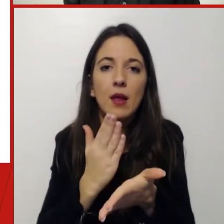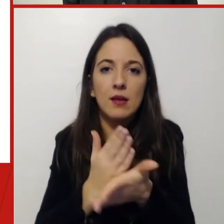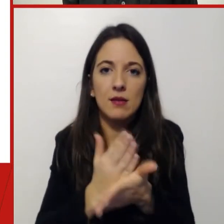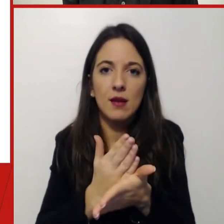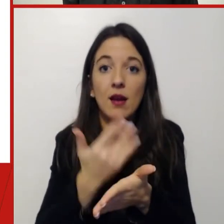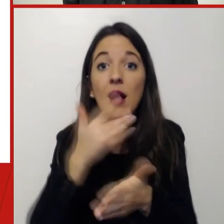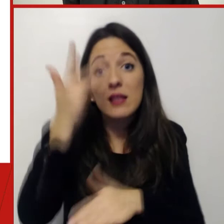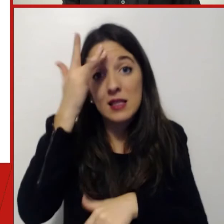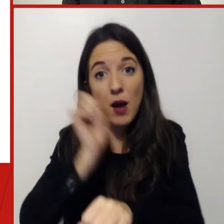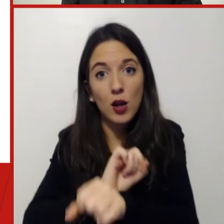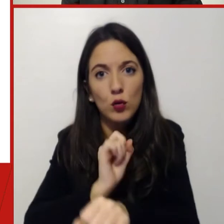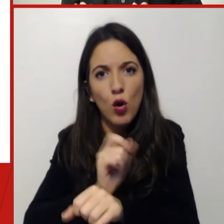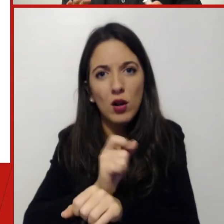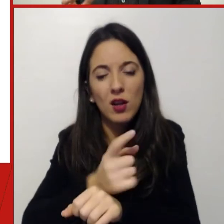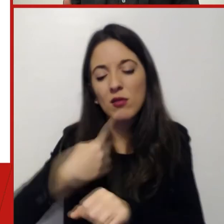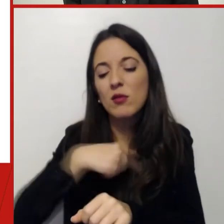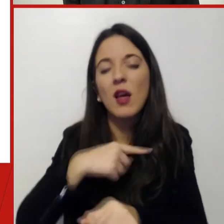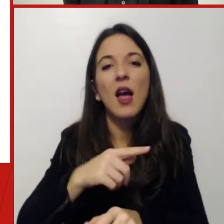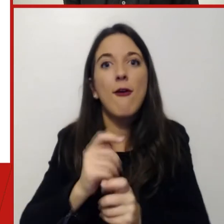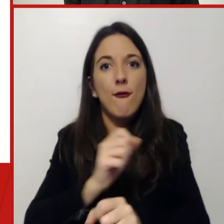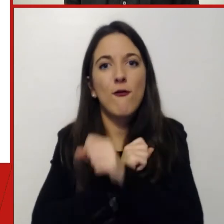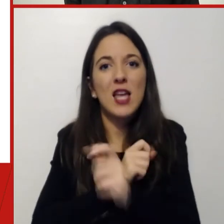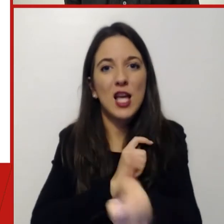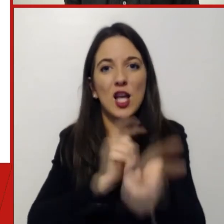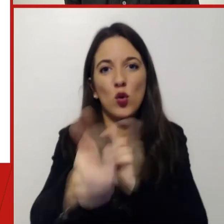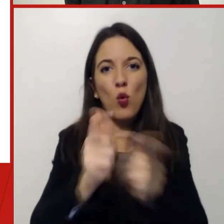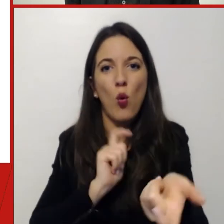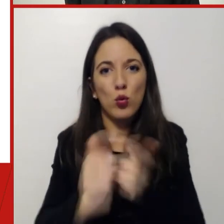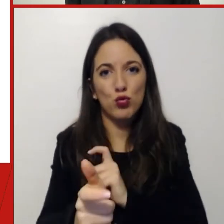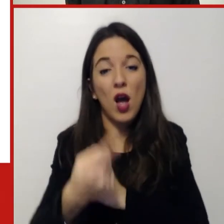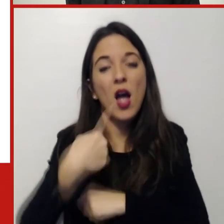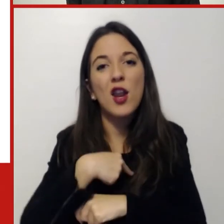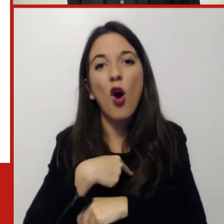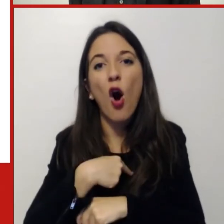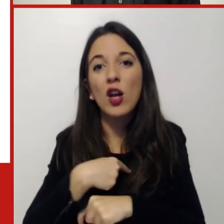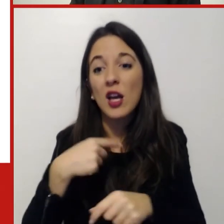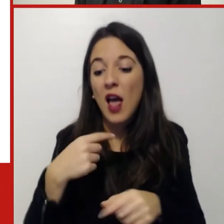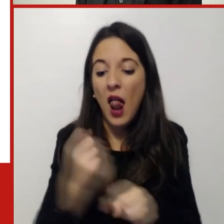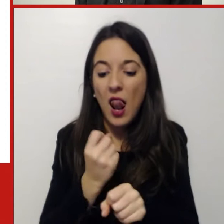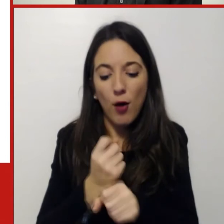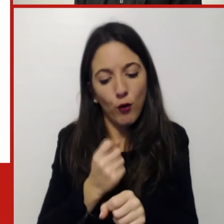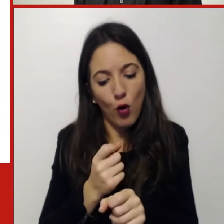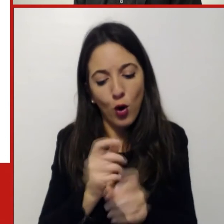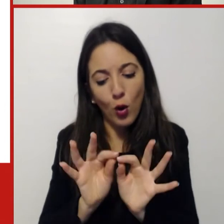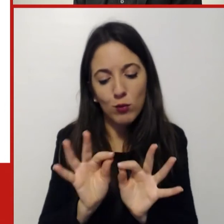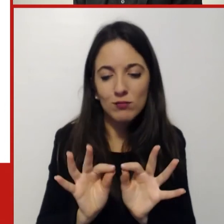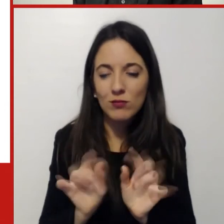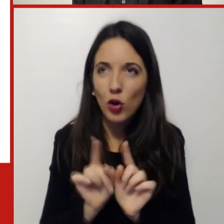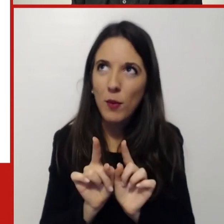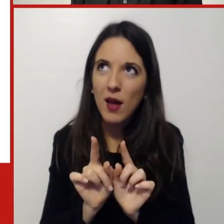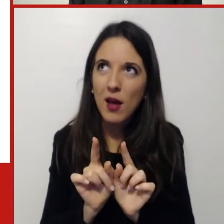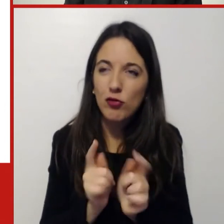fiducia anche un abito su misura che ci faccia davvero star meglio infine infine